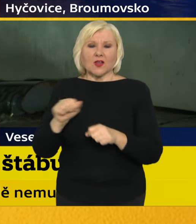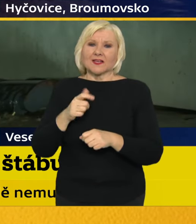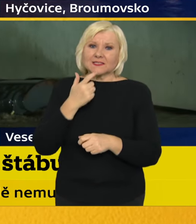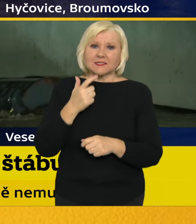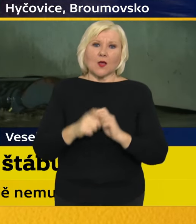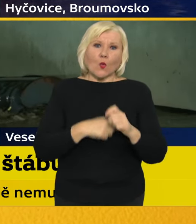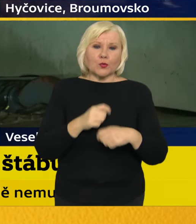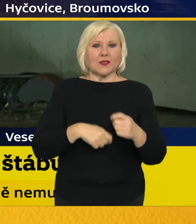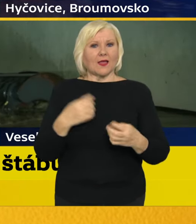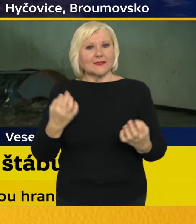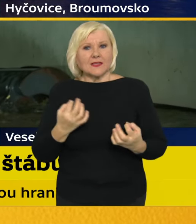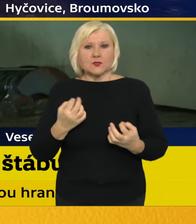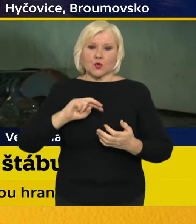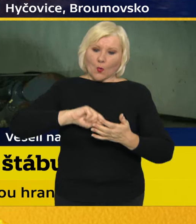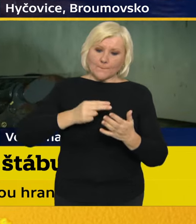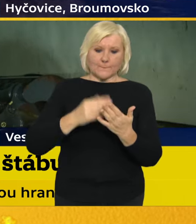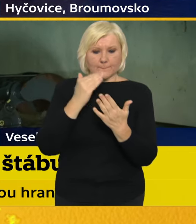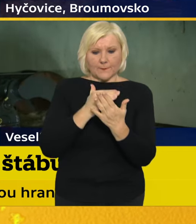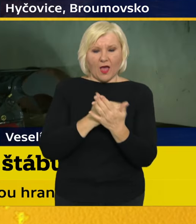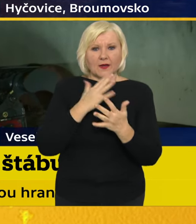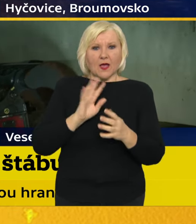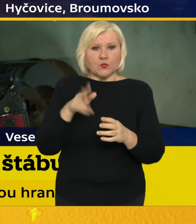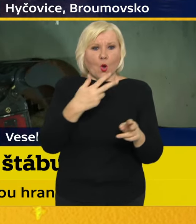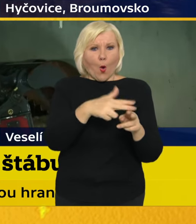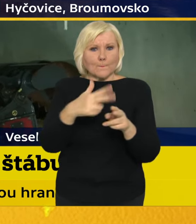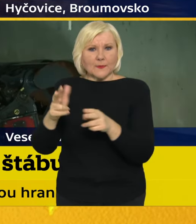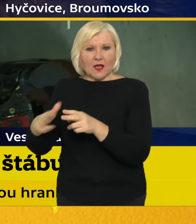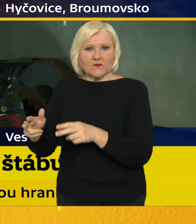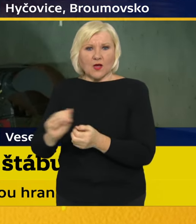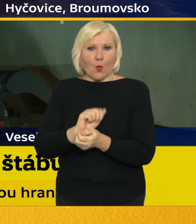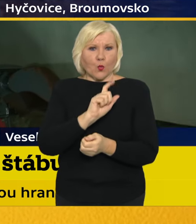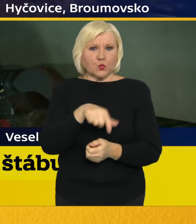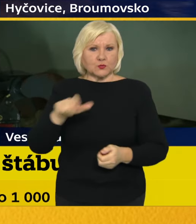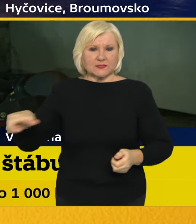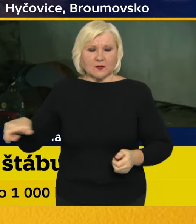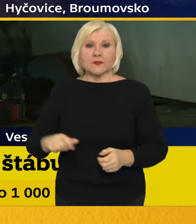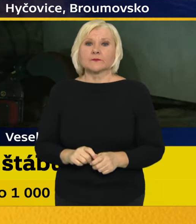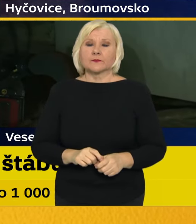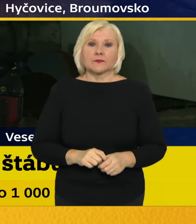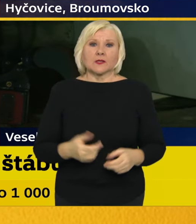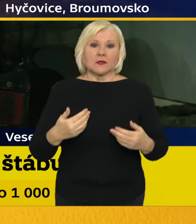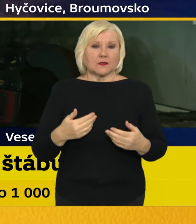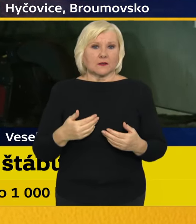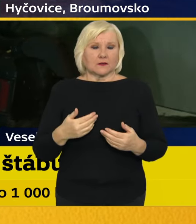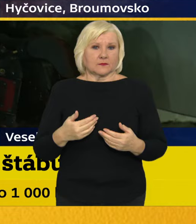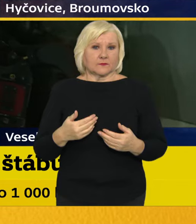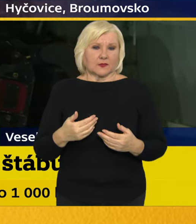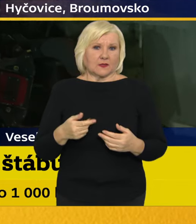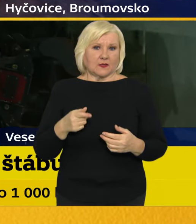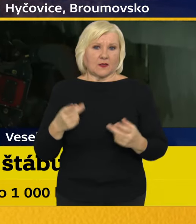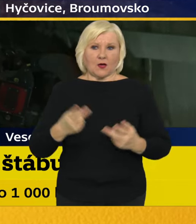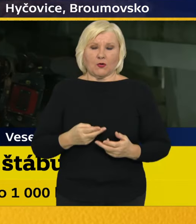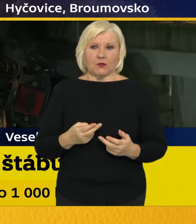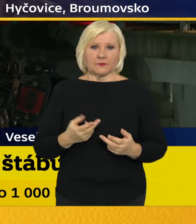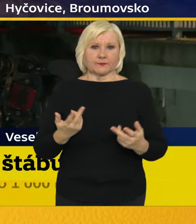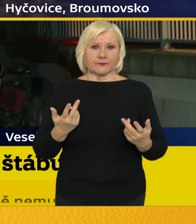harmonogram, řekněme jízdní řád obnovy těch území. Tady skutečně není témato, kde jsme